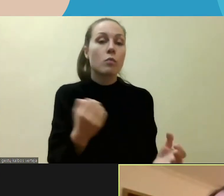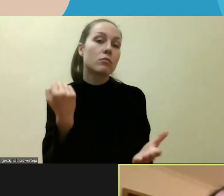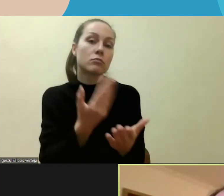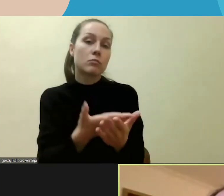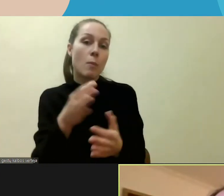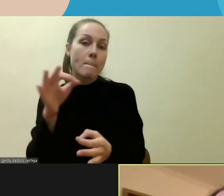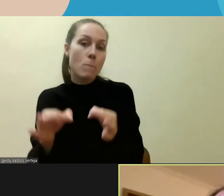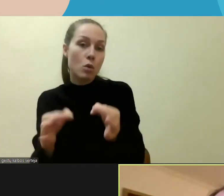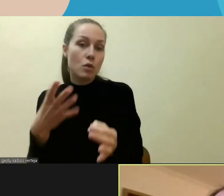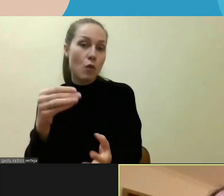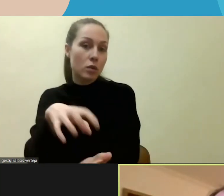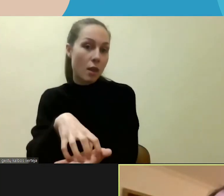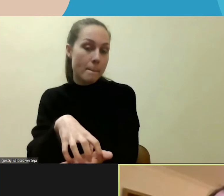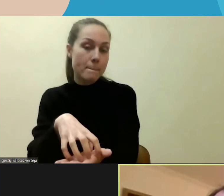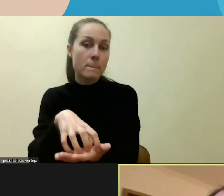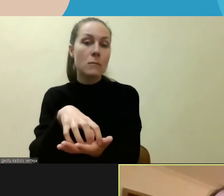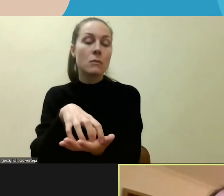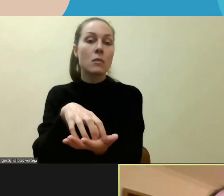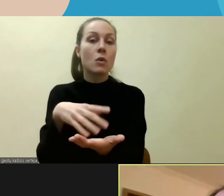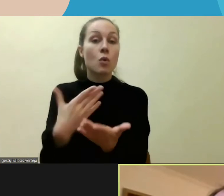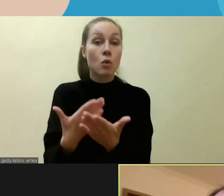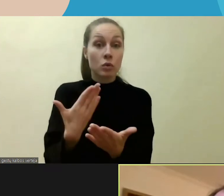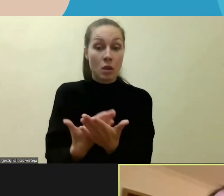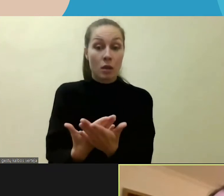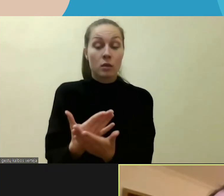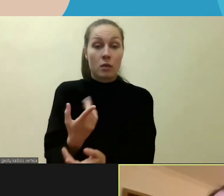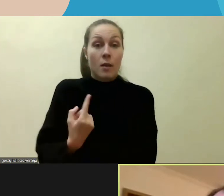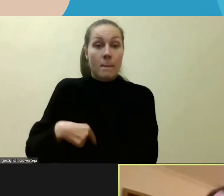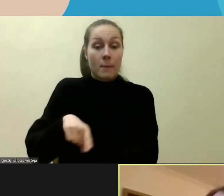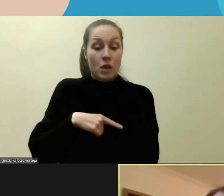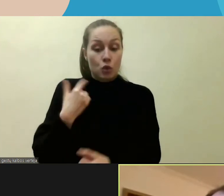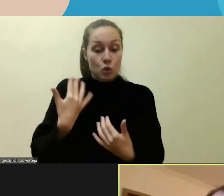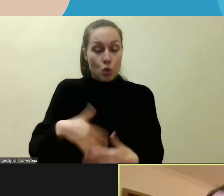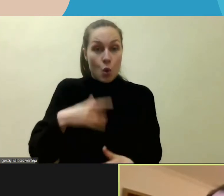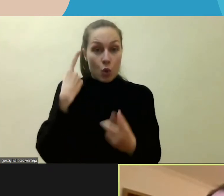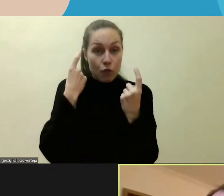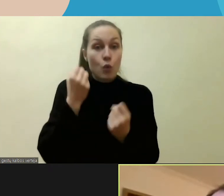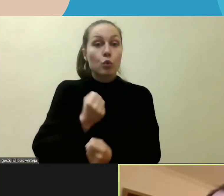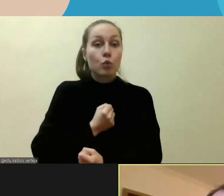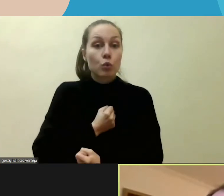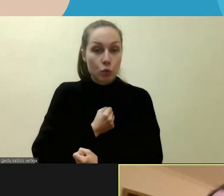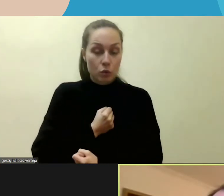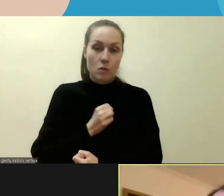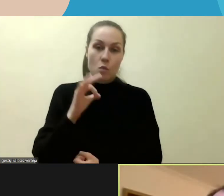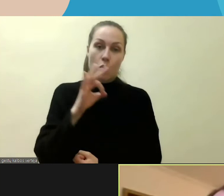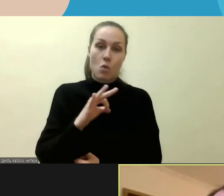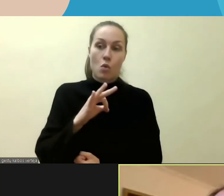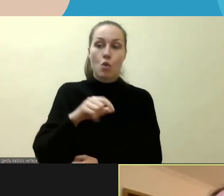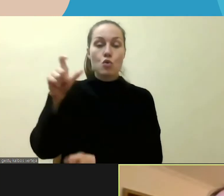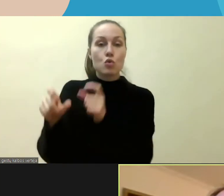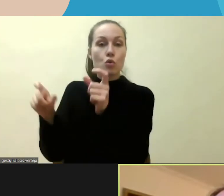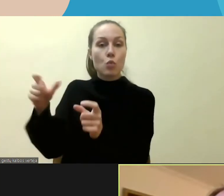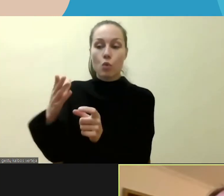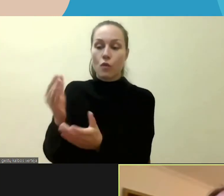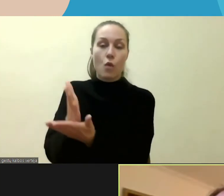policijos departamentams. Nes tuomet mes jau turime duomenų apie tai, ką konkretūs žmonės patyrė.